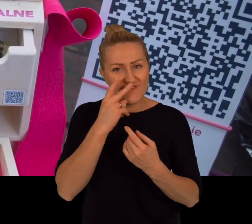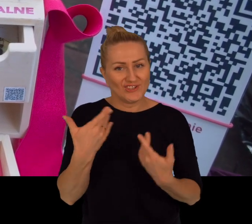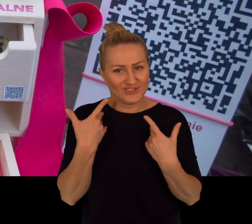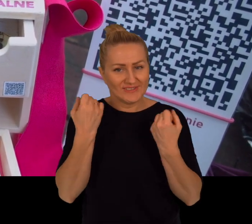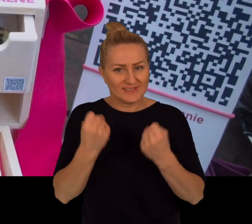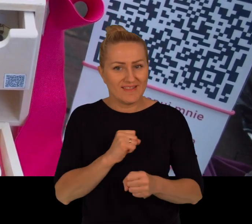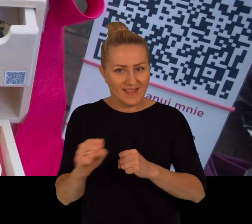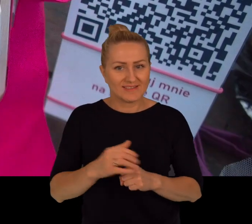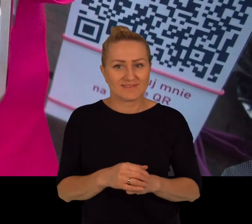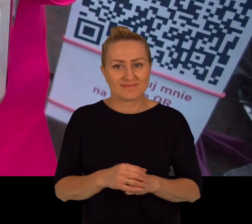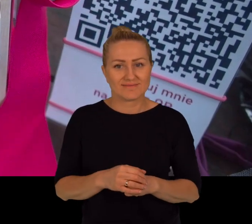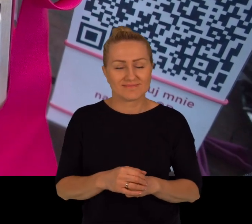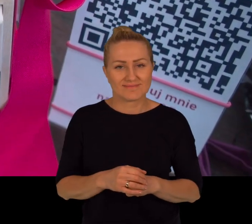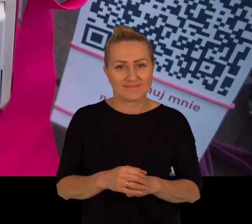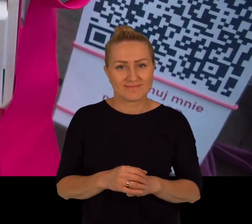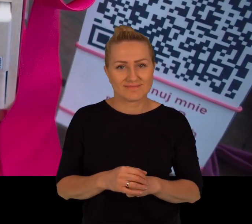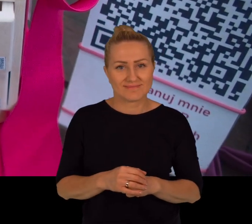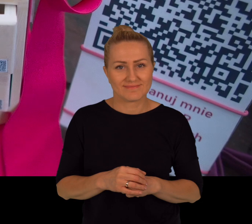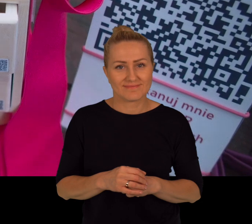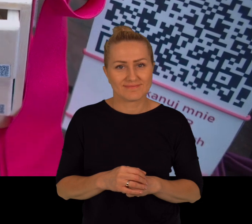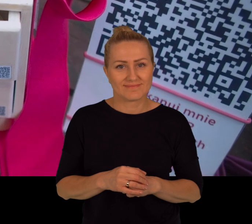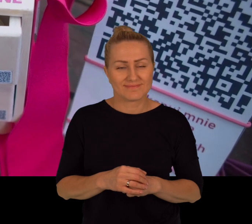znaczy, że żyje ten projekt. No dlaczego?